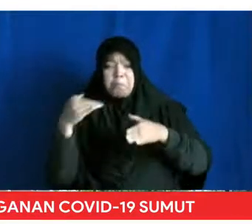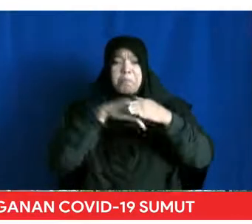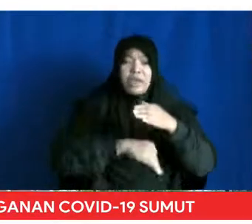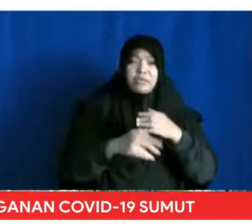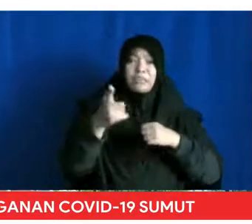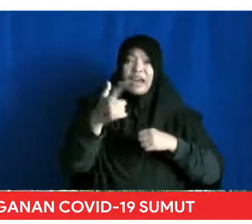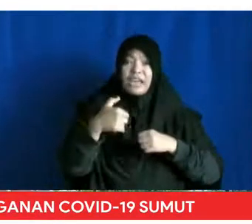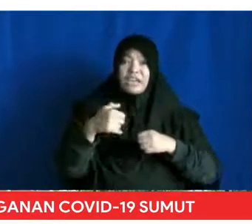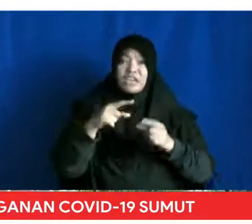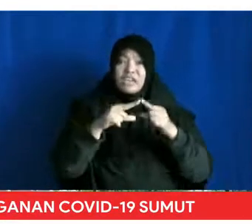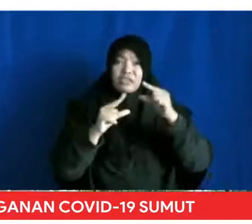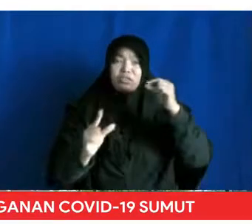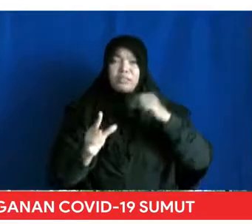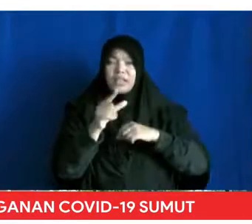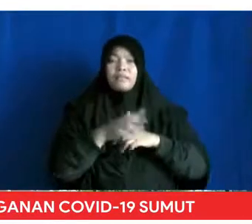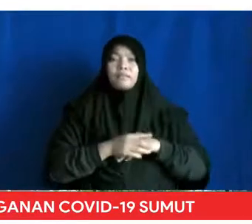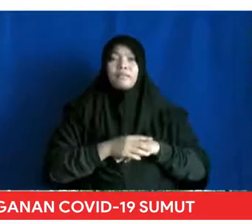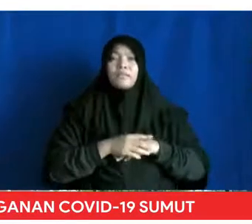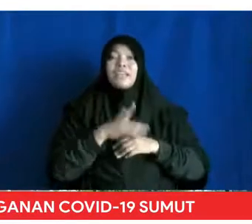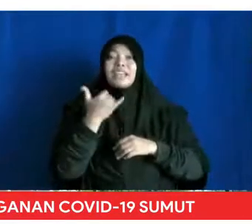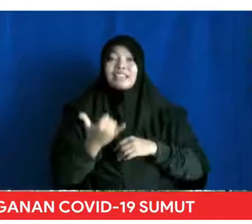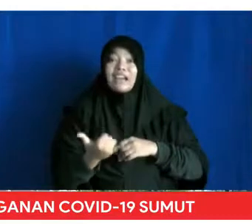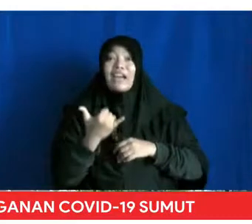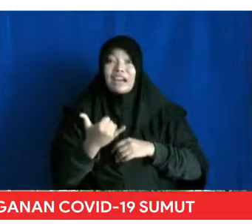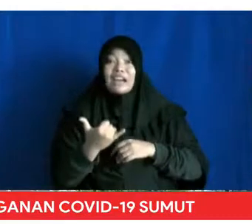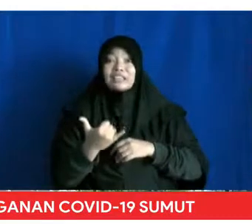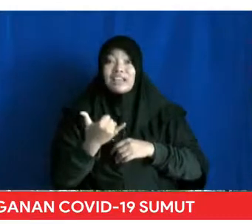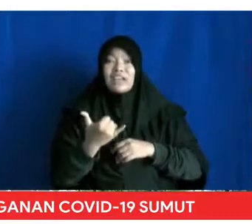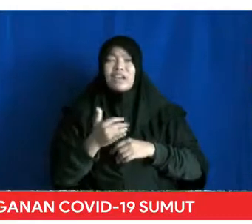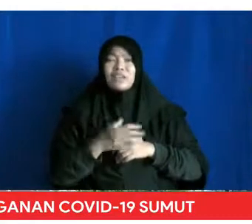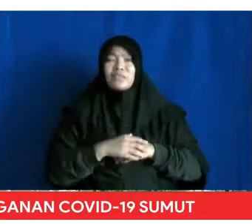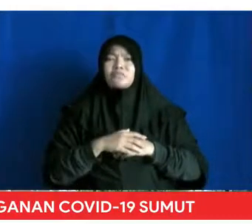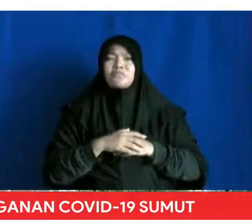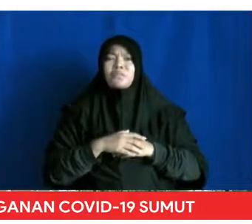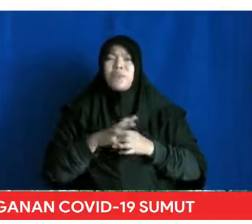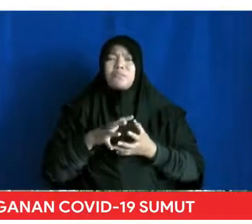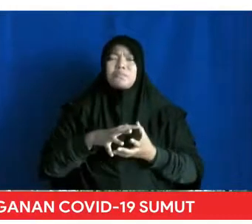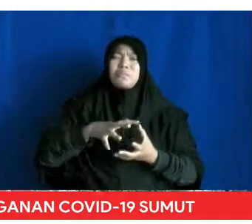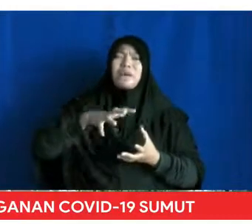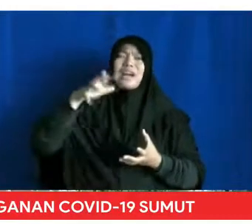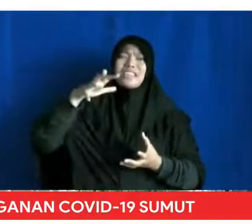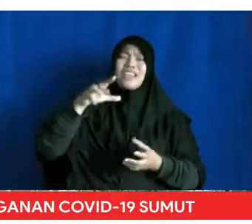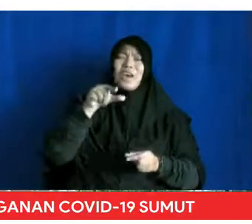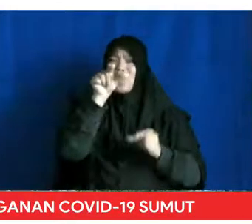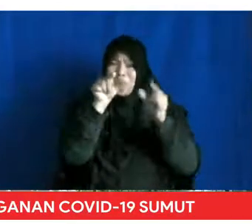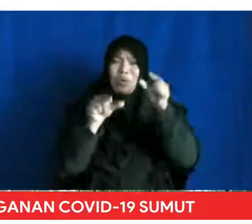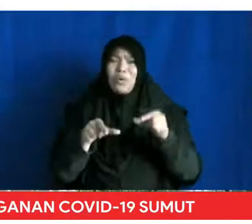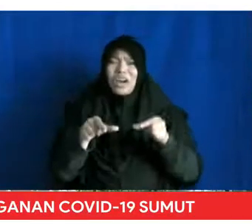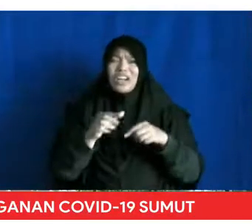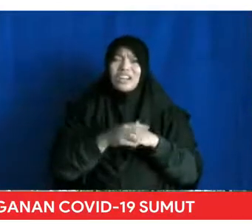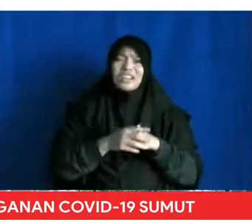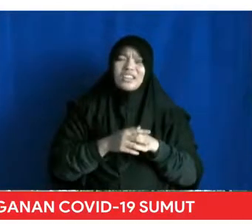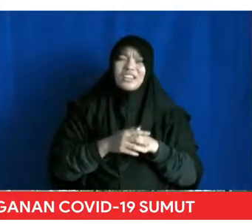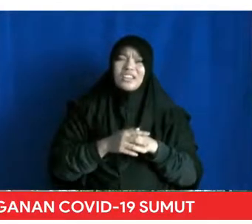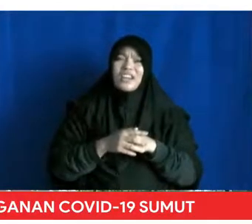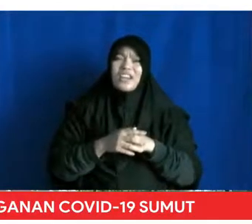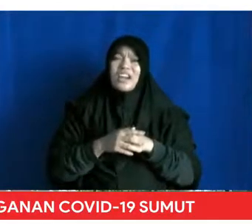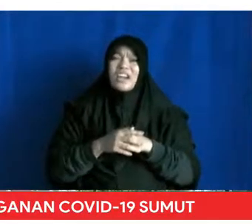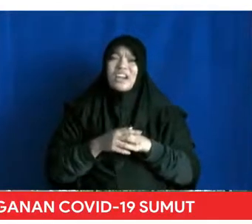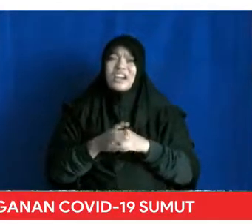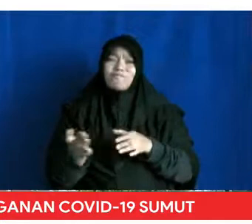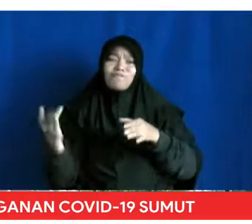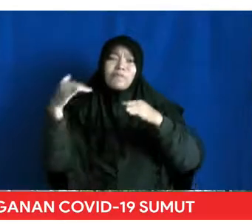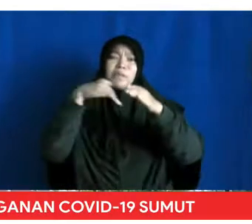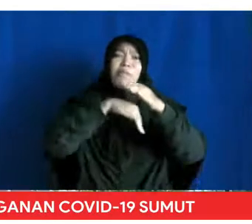-saudara sekalian Saat ini ada ribuan saudara-saudara kita Tenaga kerja Indonesia Yang akan memasuki